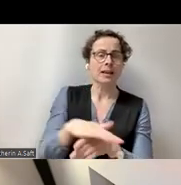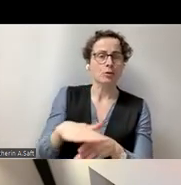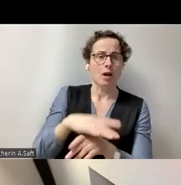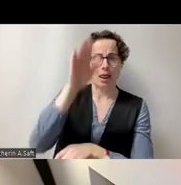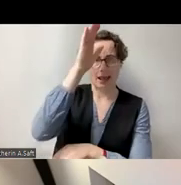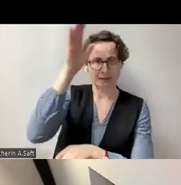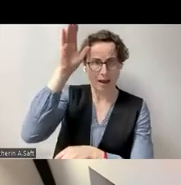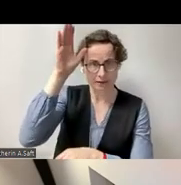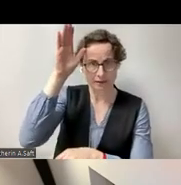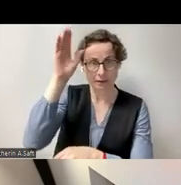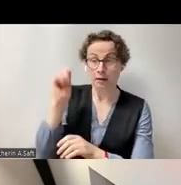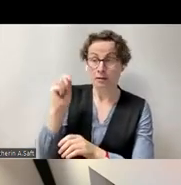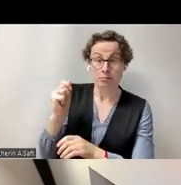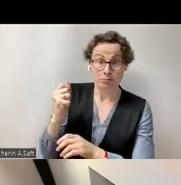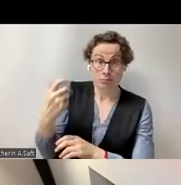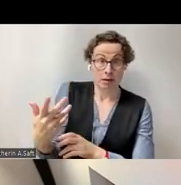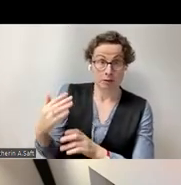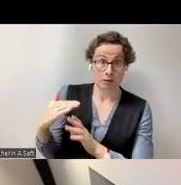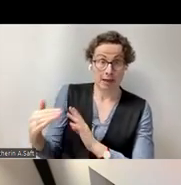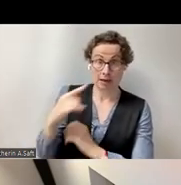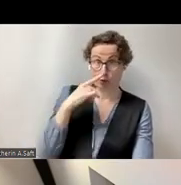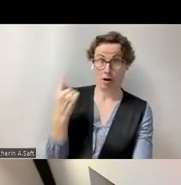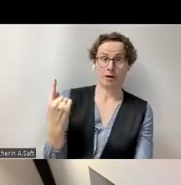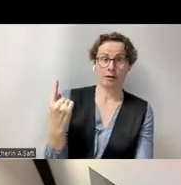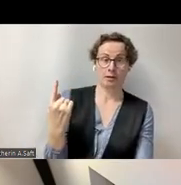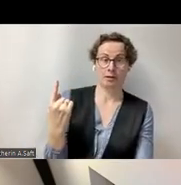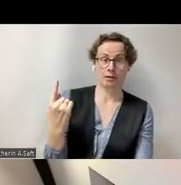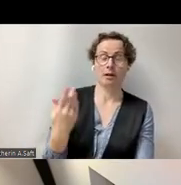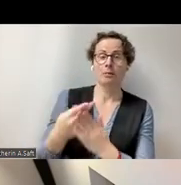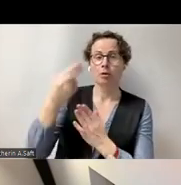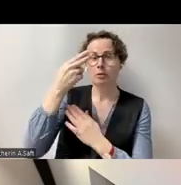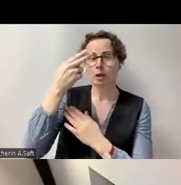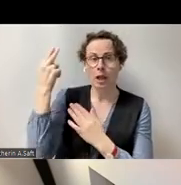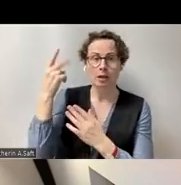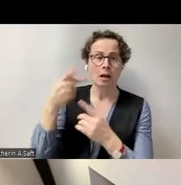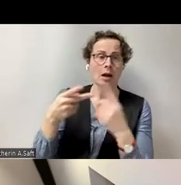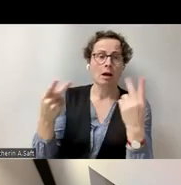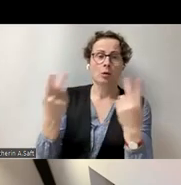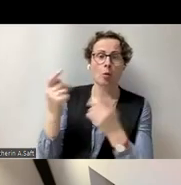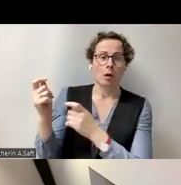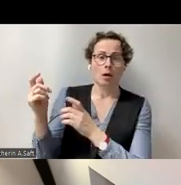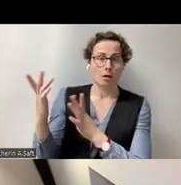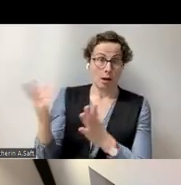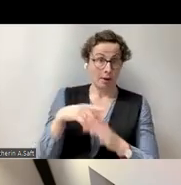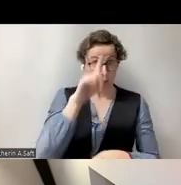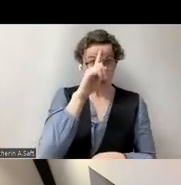ernannten, in mittleren zwei und in großen, wie in Deutschland, drei